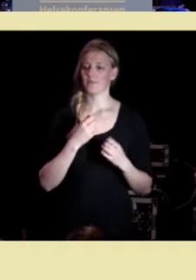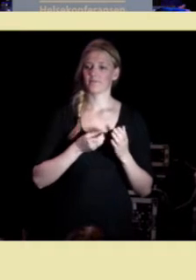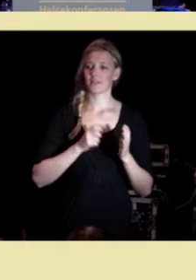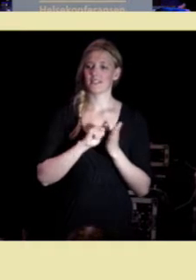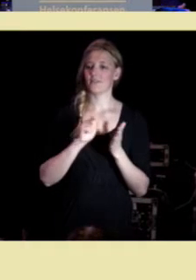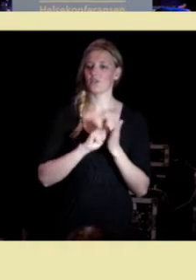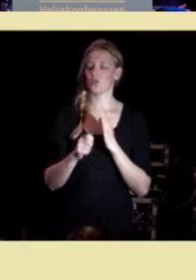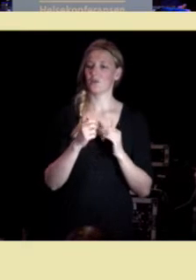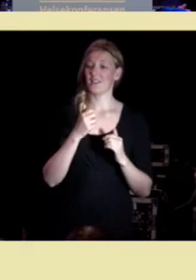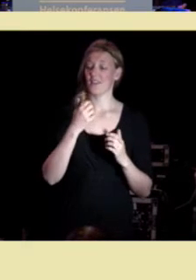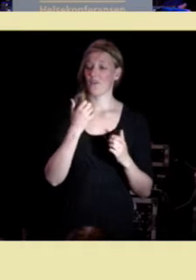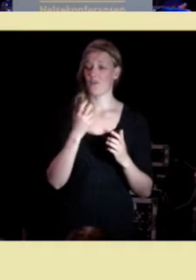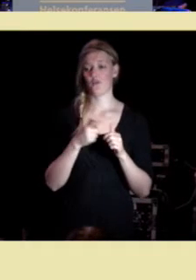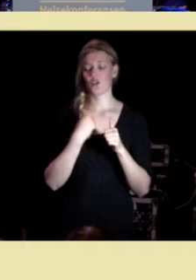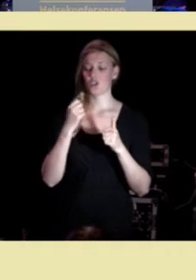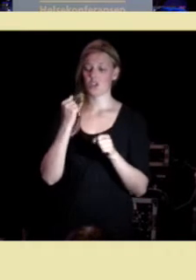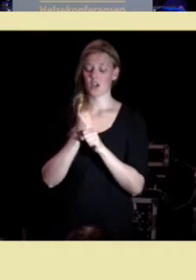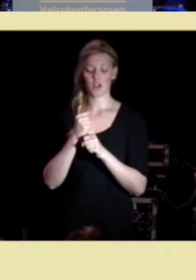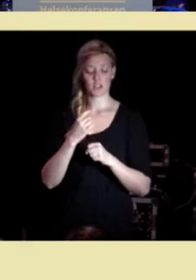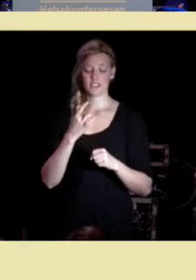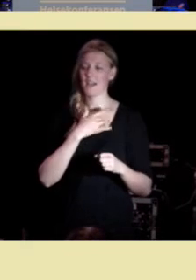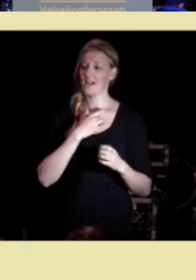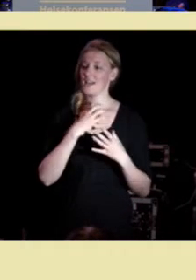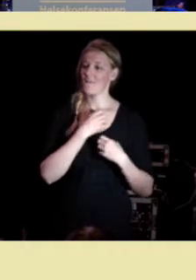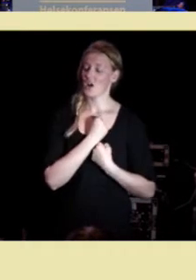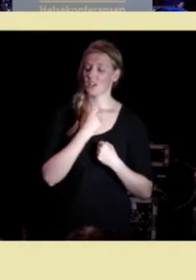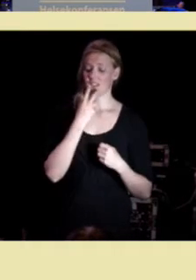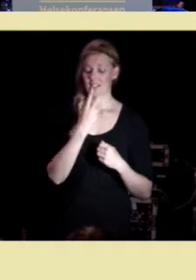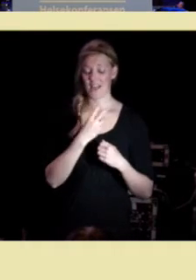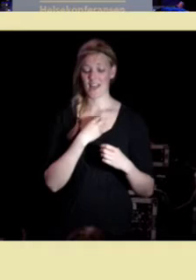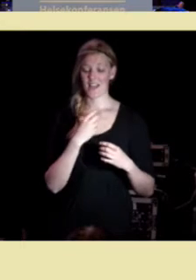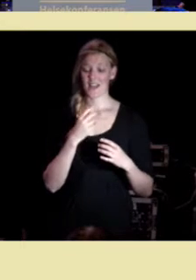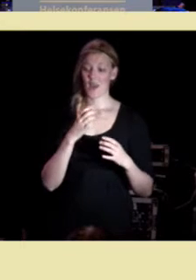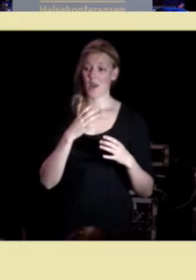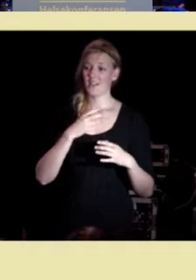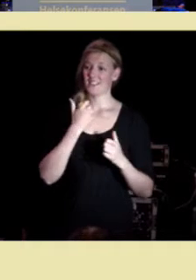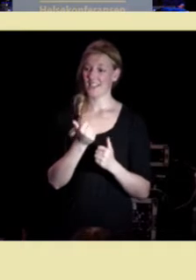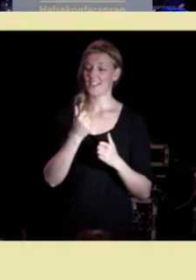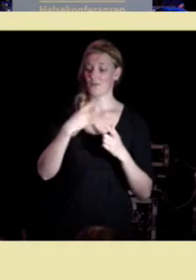etter første gangens hjerteinfarkt. Litt informasjon om hvert medikament, men uten nærmere diskusjon.